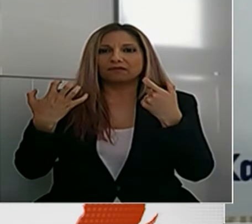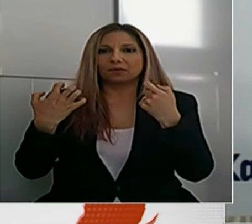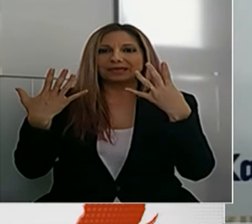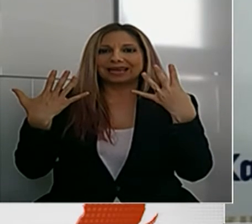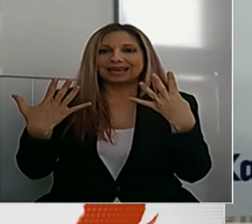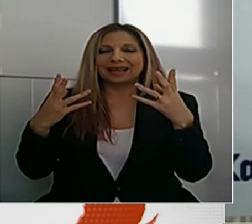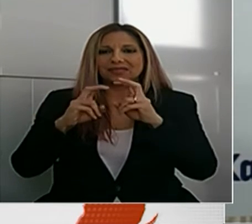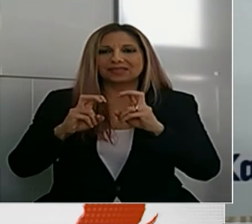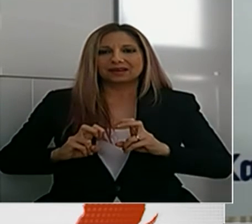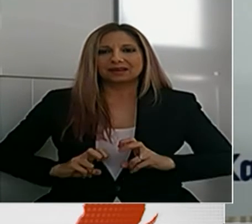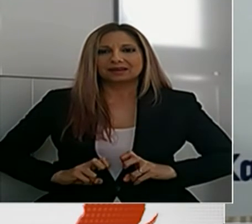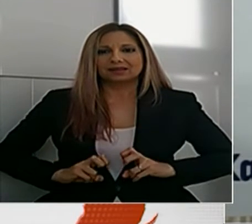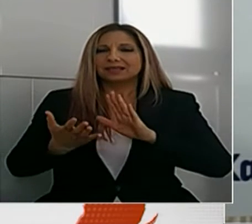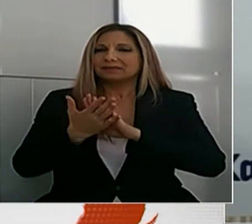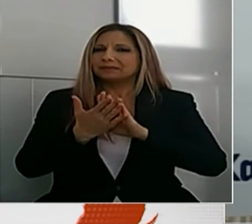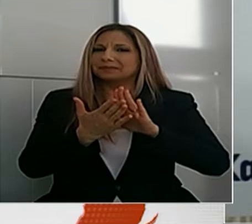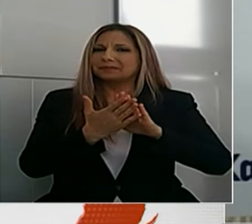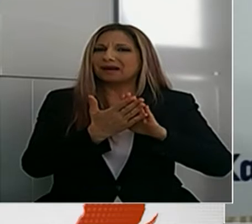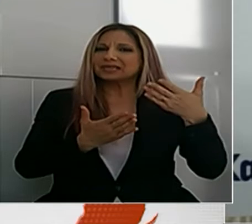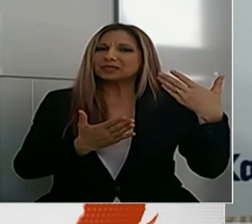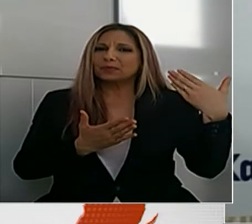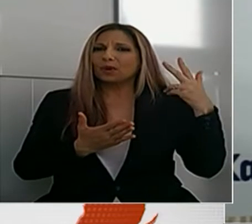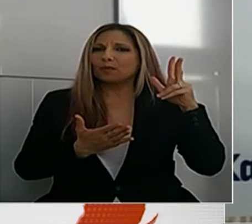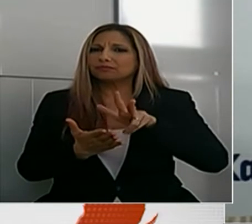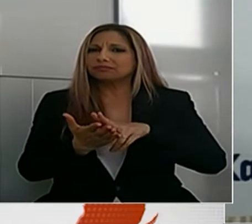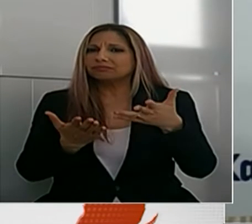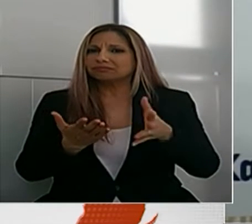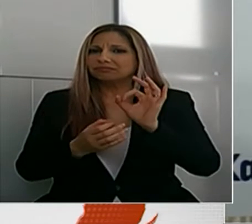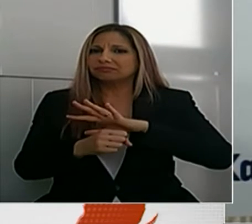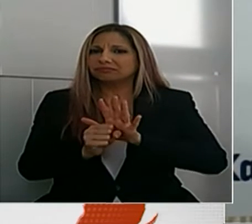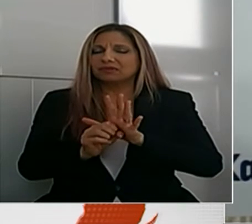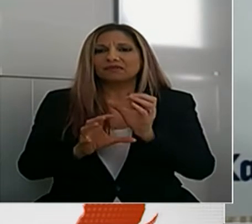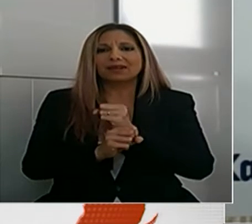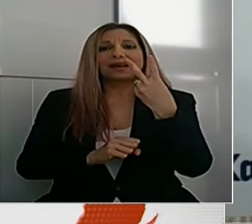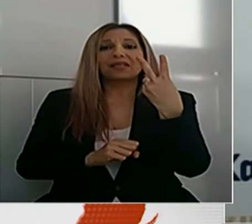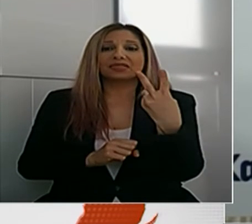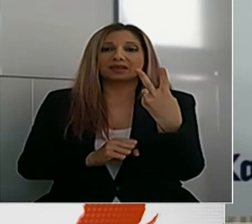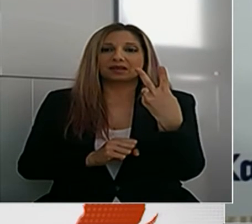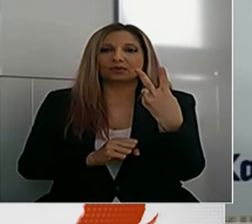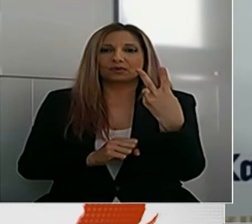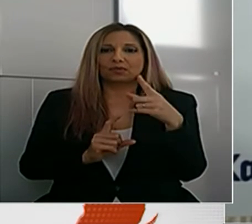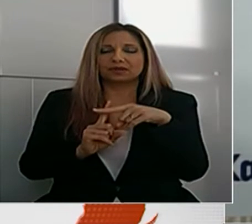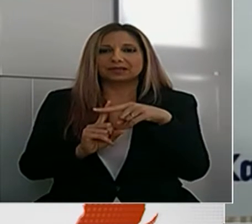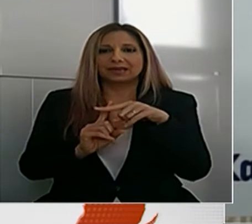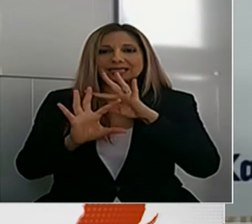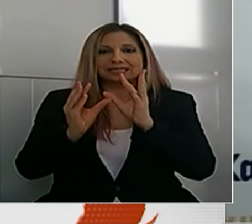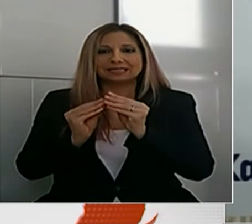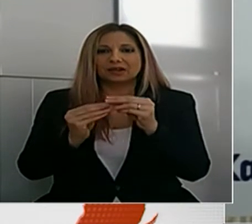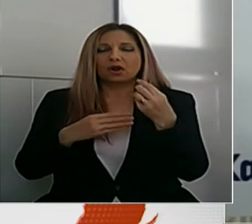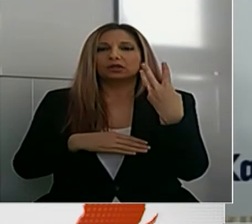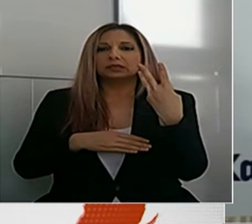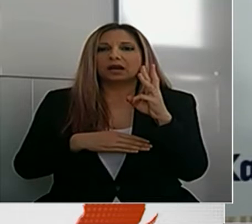αντισυχνηλάτησης ήδη επιβεβαιωμένων κρουσμάτων εντοπίστηκαν δύο κρούσματα. Από σύνολο 313